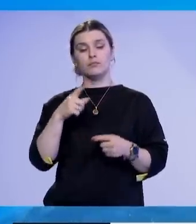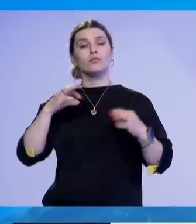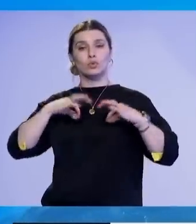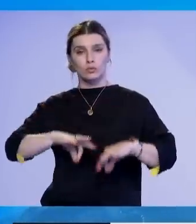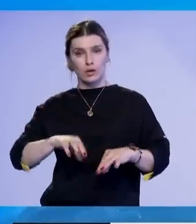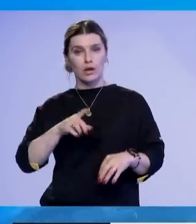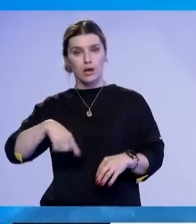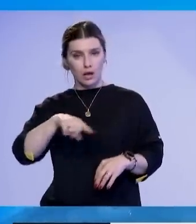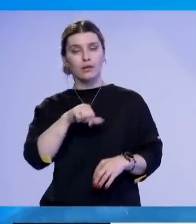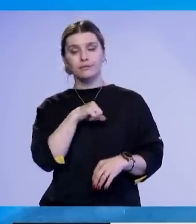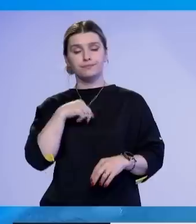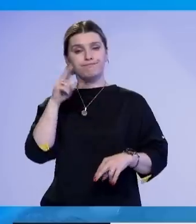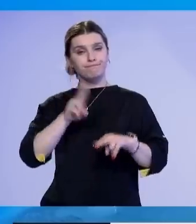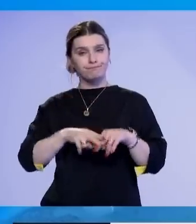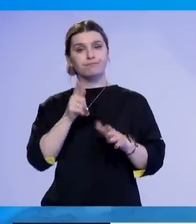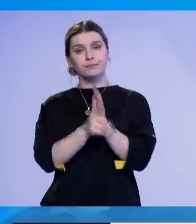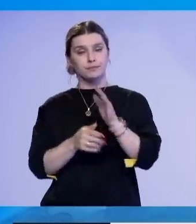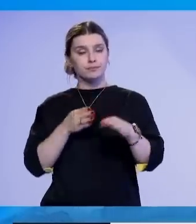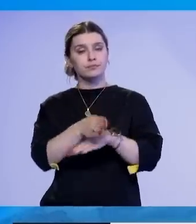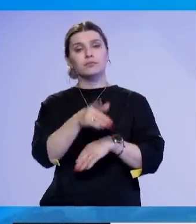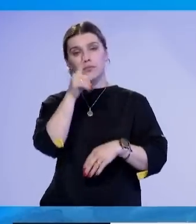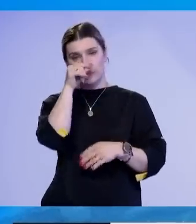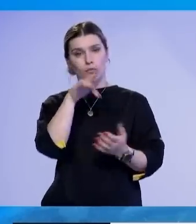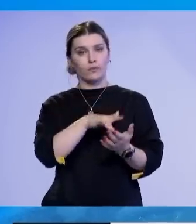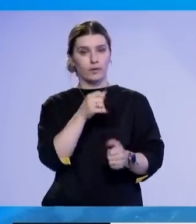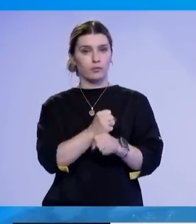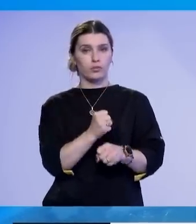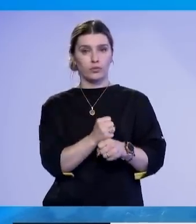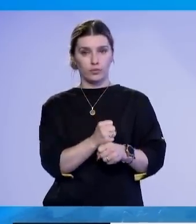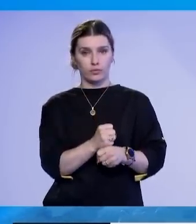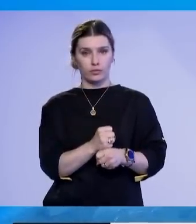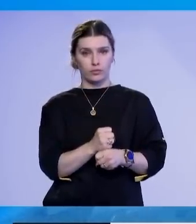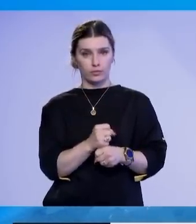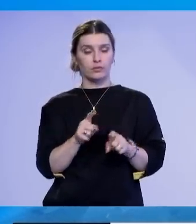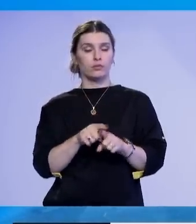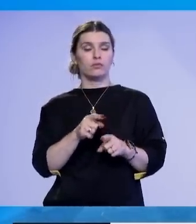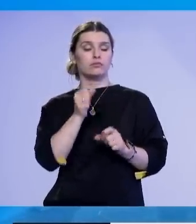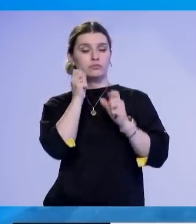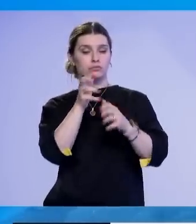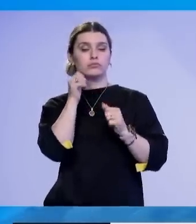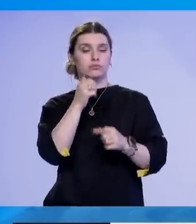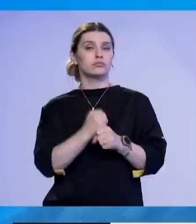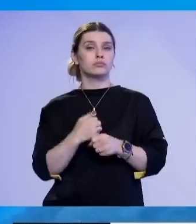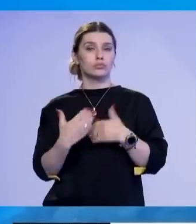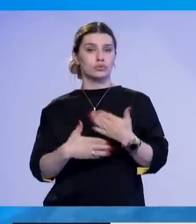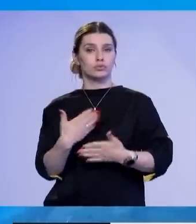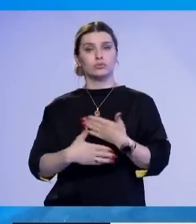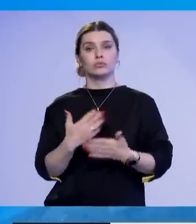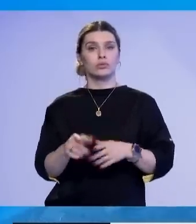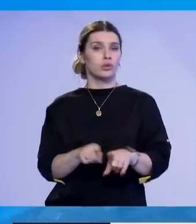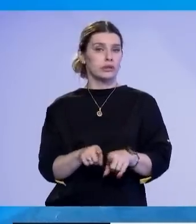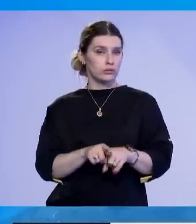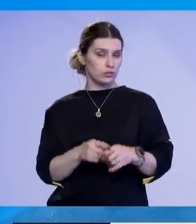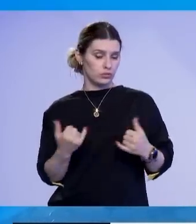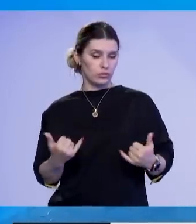kanë marë vendim që të futënë objektet e komunës për të kryer një dit të zakonshme puna, ashtu si shë ka thënë edhe sot